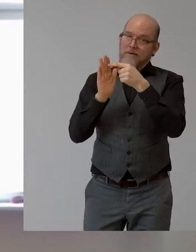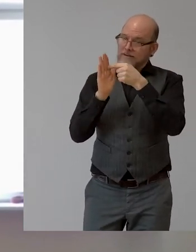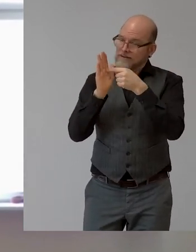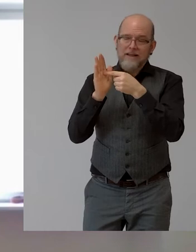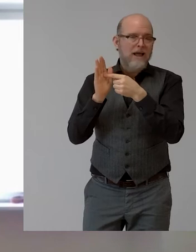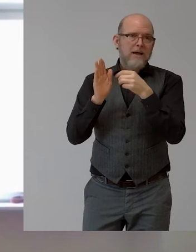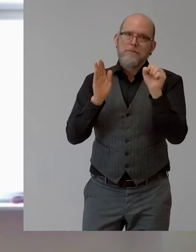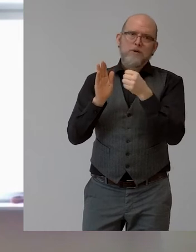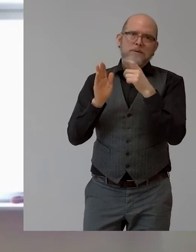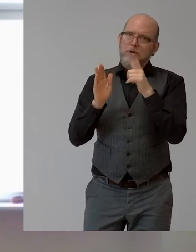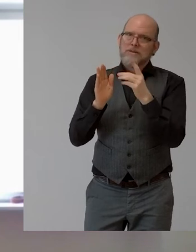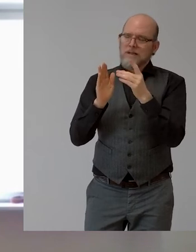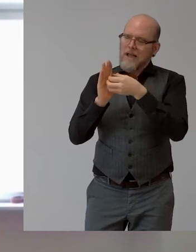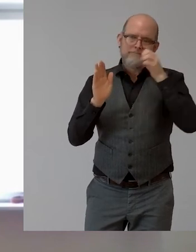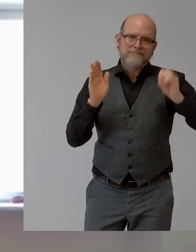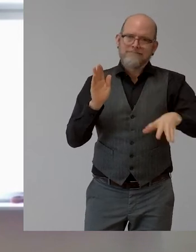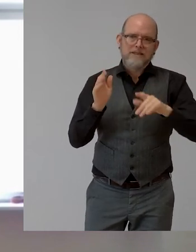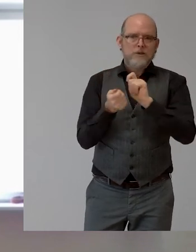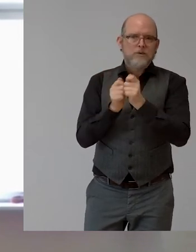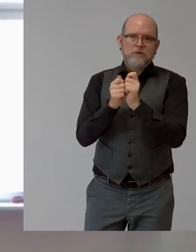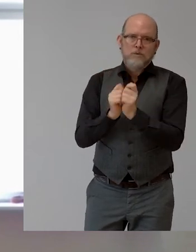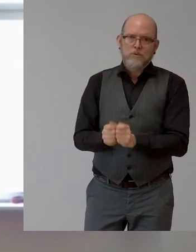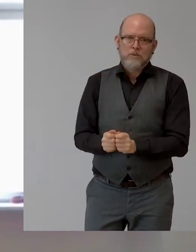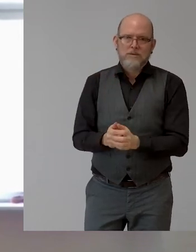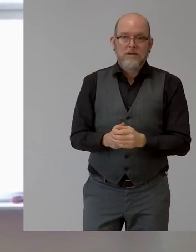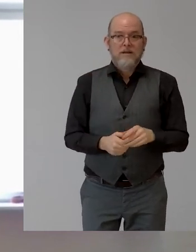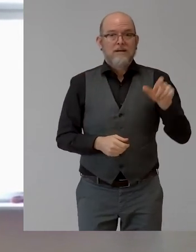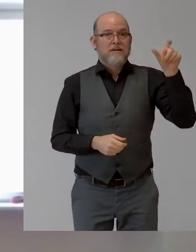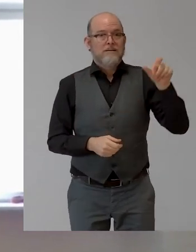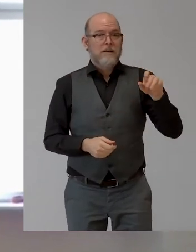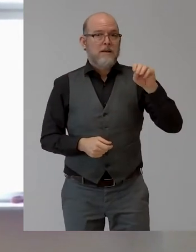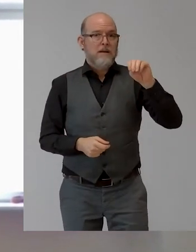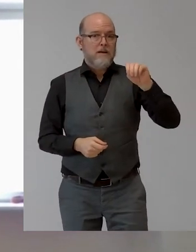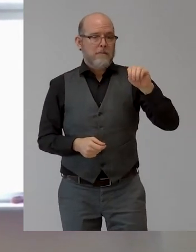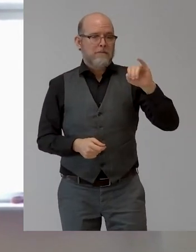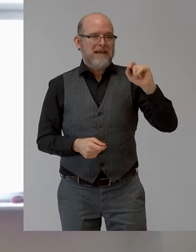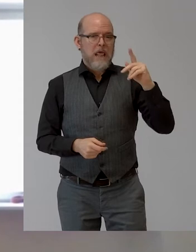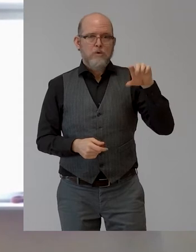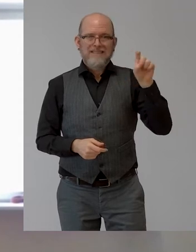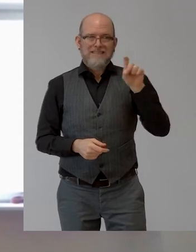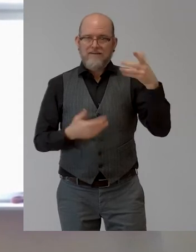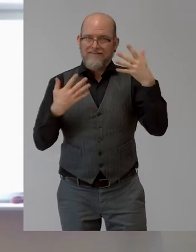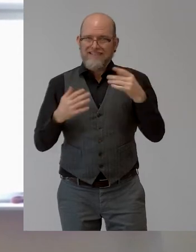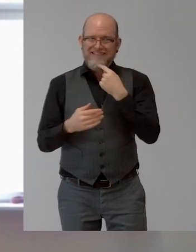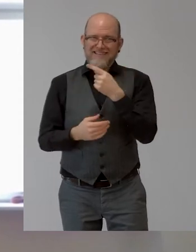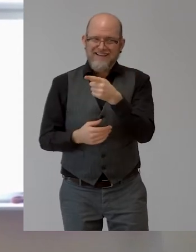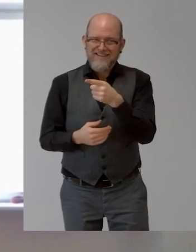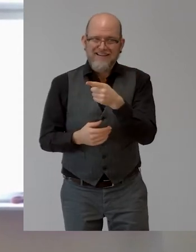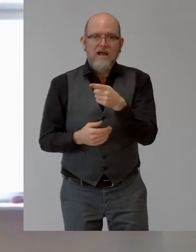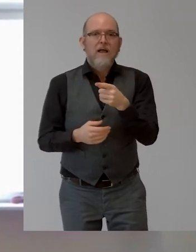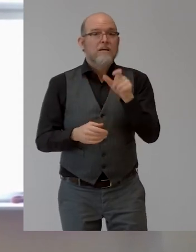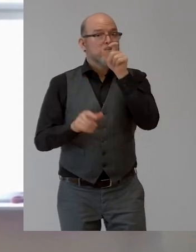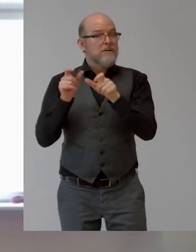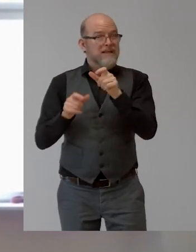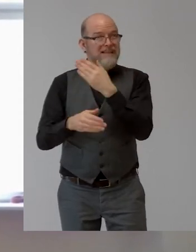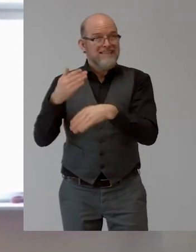Hinwendung zum ersten Arbeitsmarkt bezüglich auch Menschen mit Lernschwierigkeiten sonst nicht erfolgen kann. Natürlich ist es